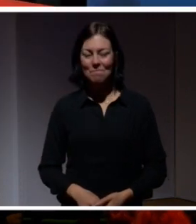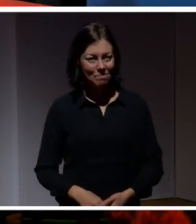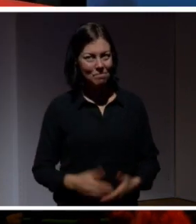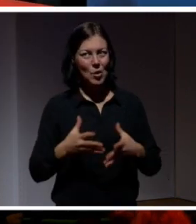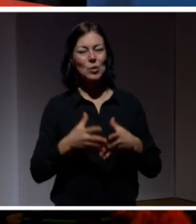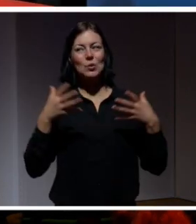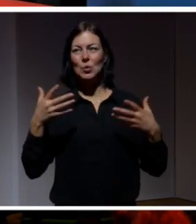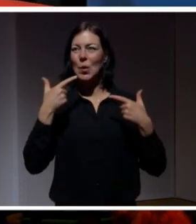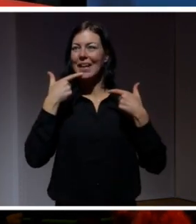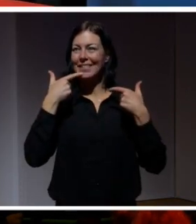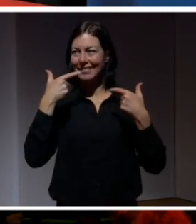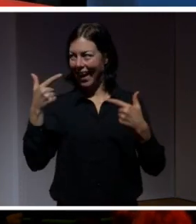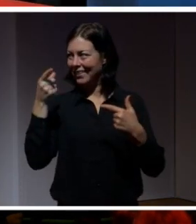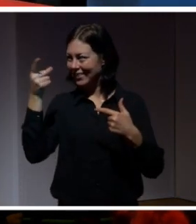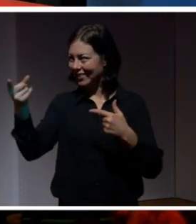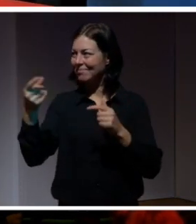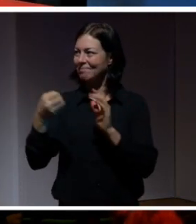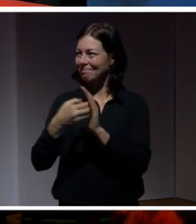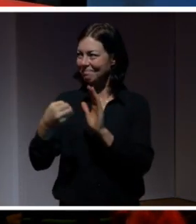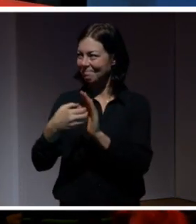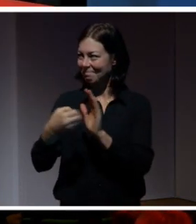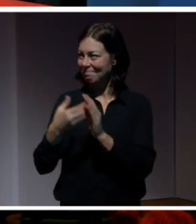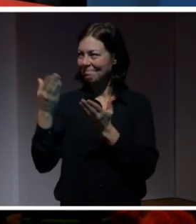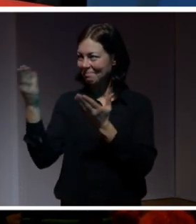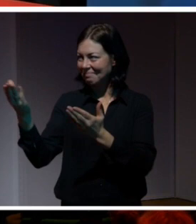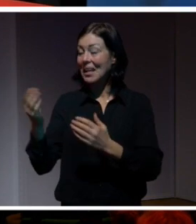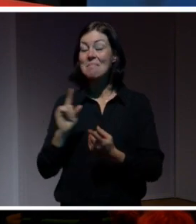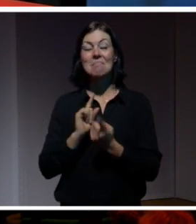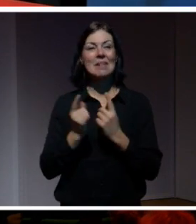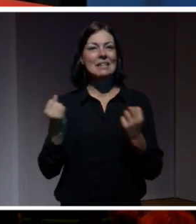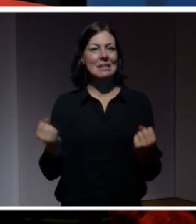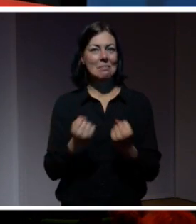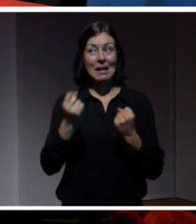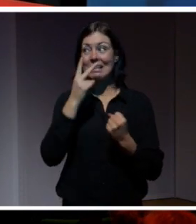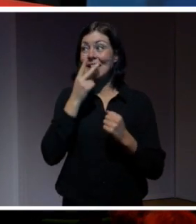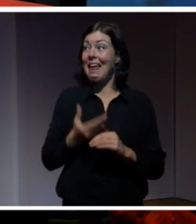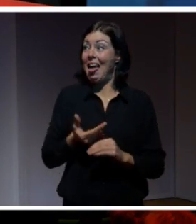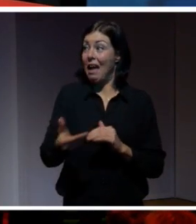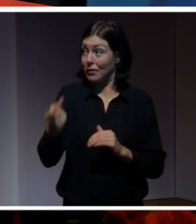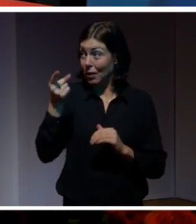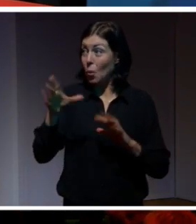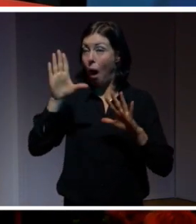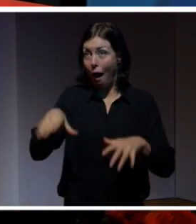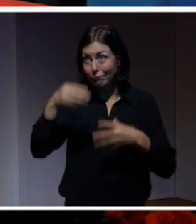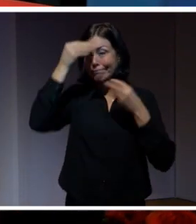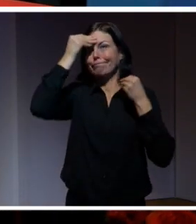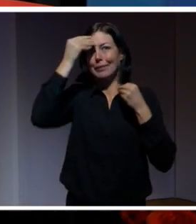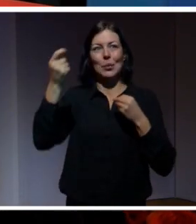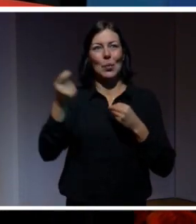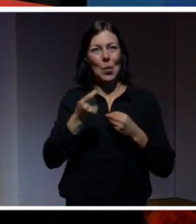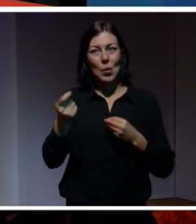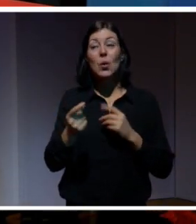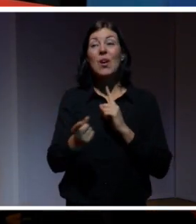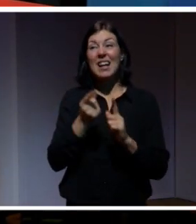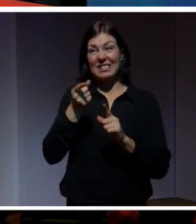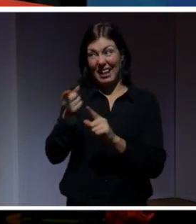Stort tack för den introduktionen Björn, det ska bli spännande att se efteråt om du har lärt dig någonting och kanske kan vi